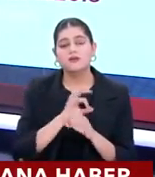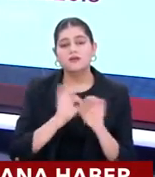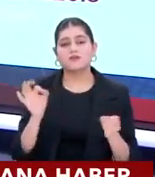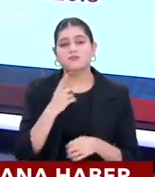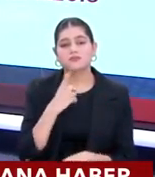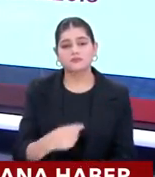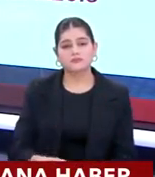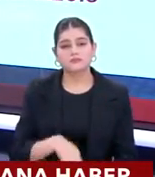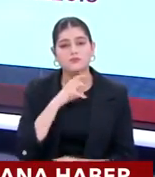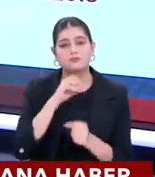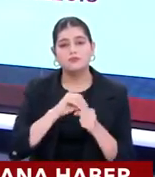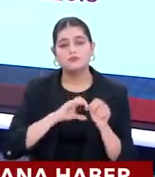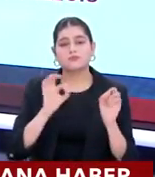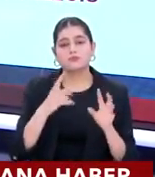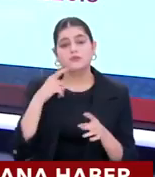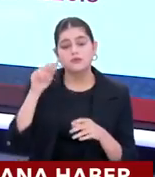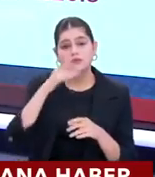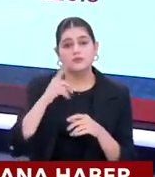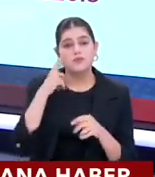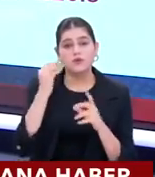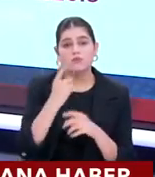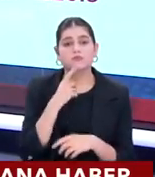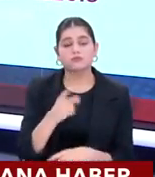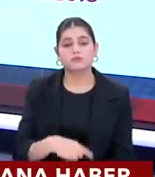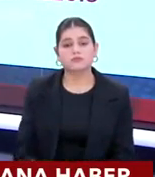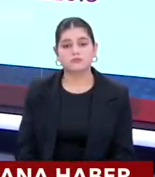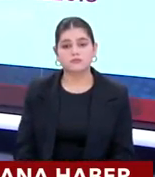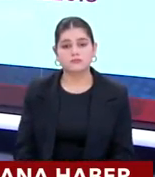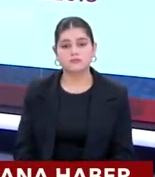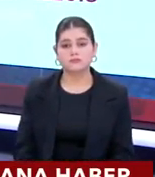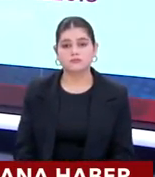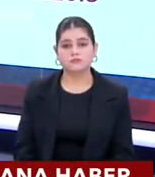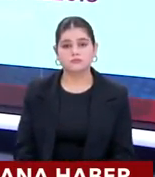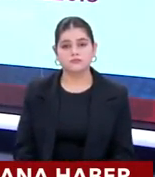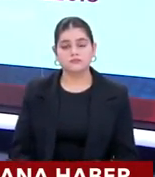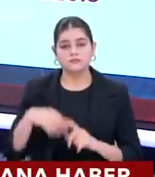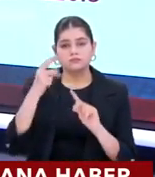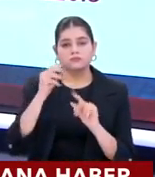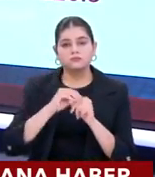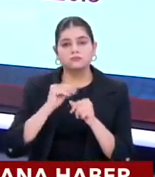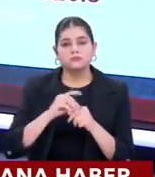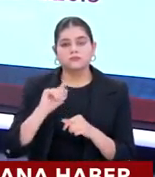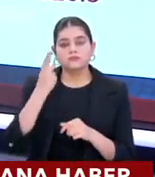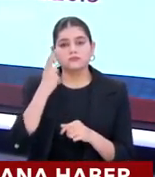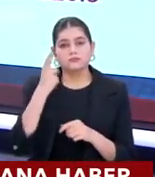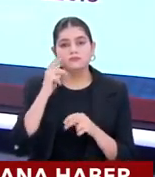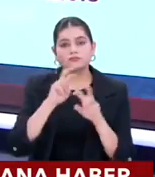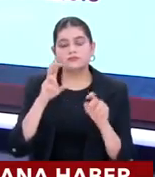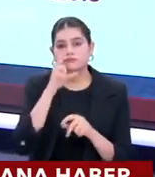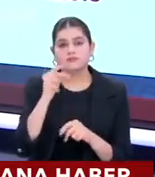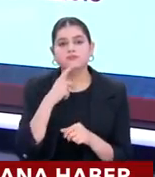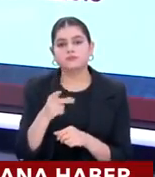görüldüğünüz gibi istatistikler bu. Ve dikkatinizi çekmiştir sizin de. Yani özellikle İmamoğlu'nun ön planda olması da